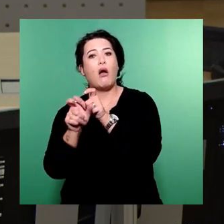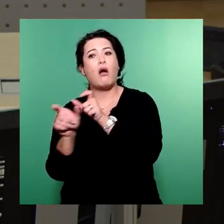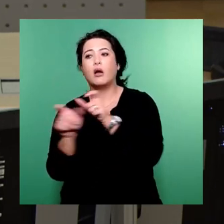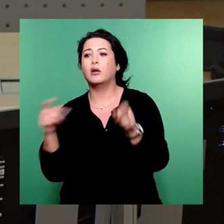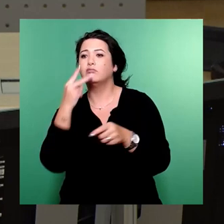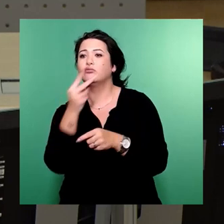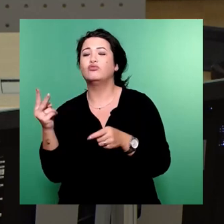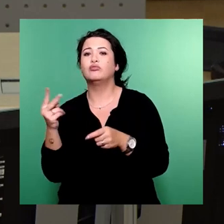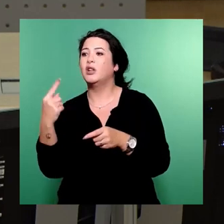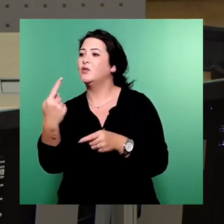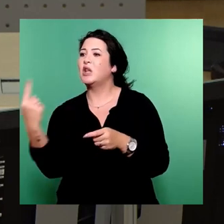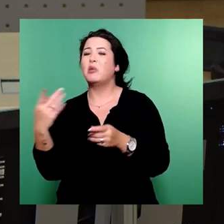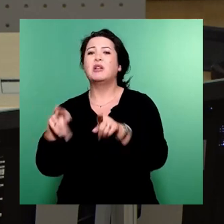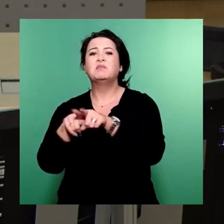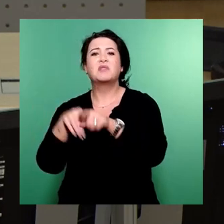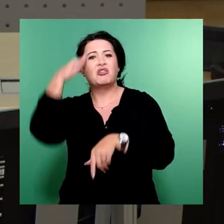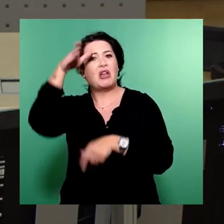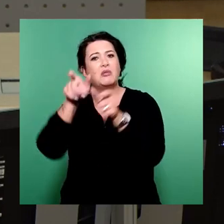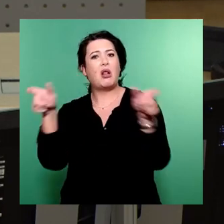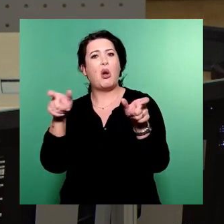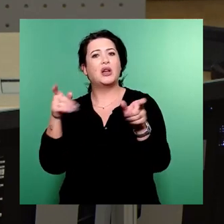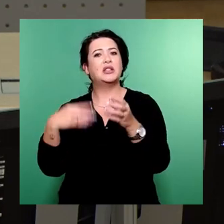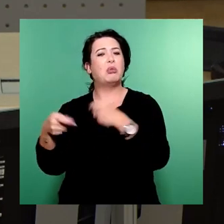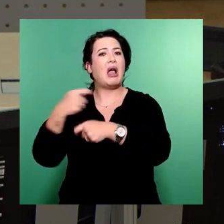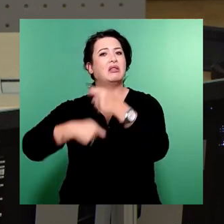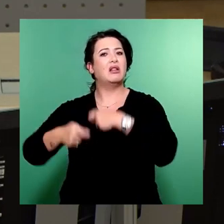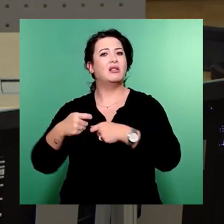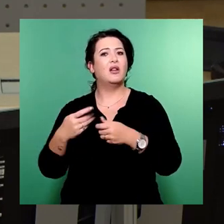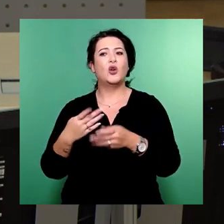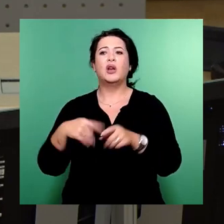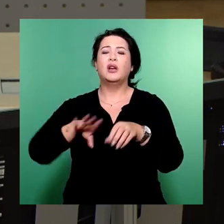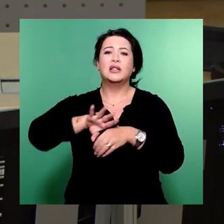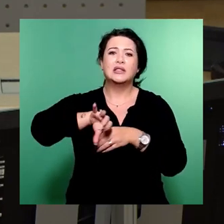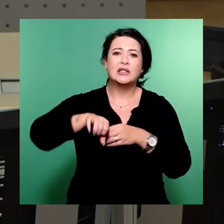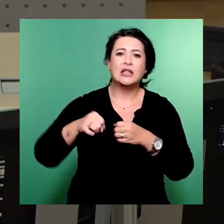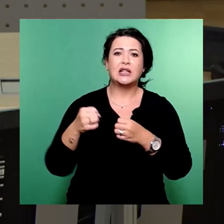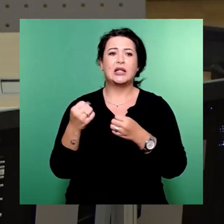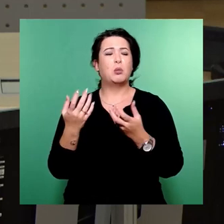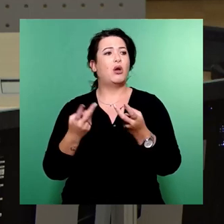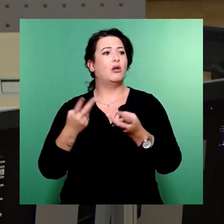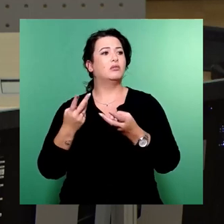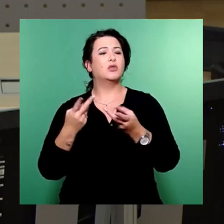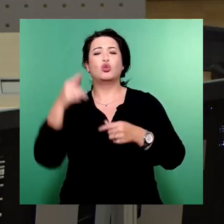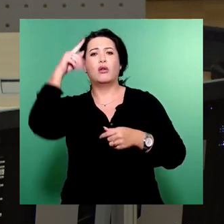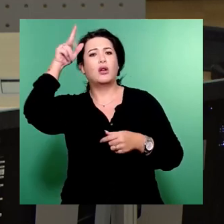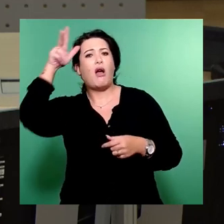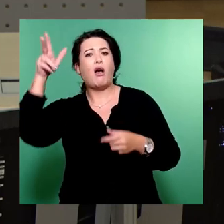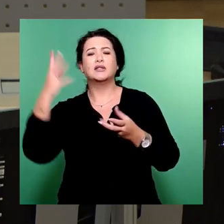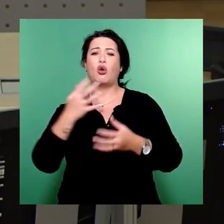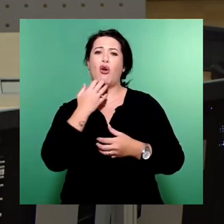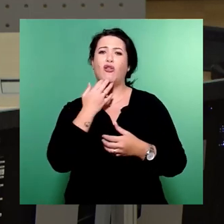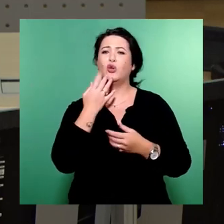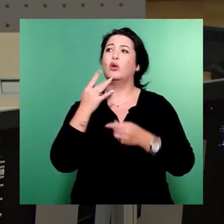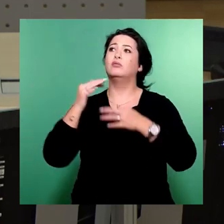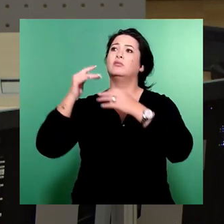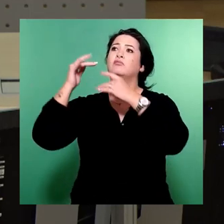Hause. Voll Lieb und Geist und Hoffnung wachsen seine musen Jünglinge dem deutschen Volk heran. Du